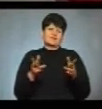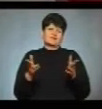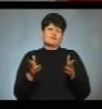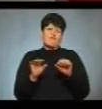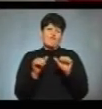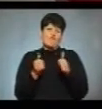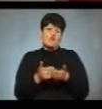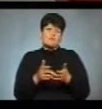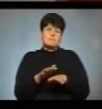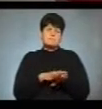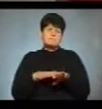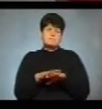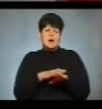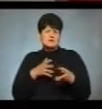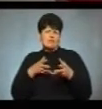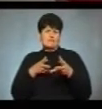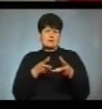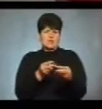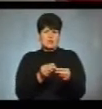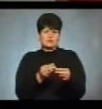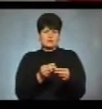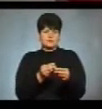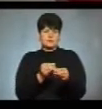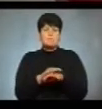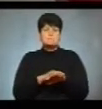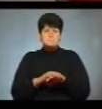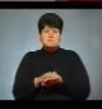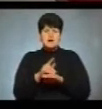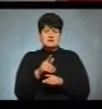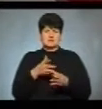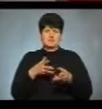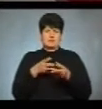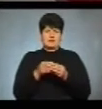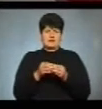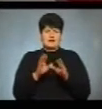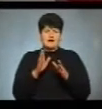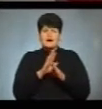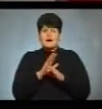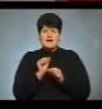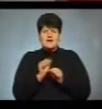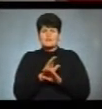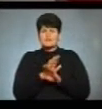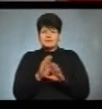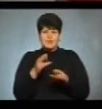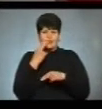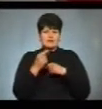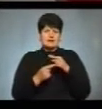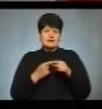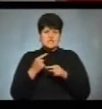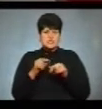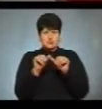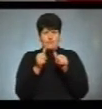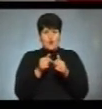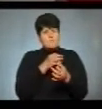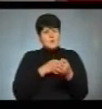форму масового впливу, саме масового, аніж такої традиційної форми